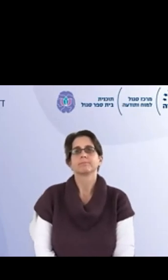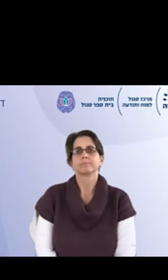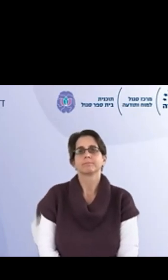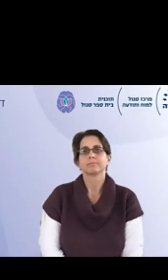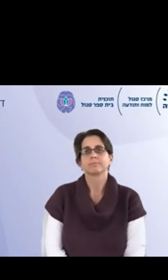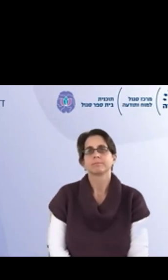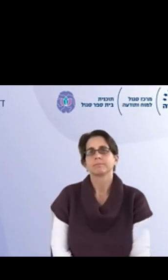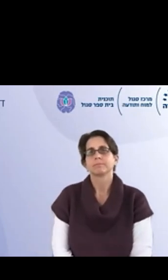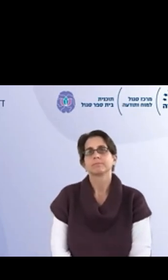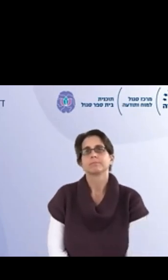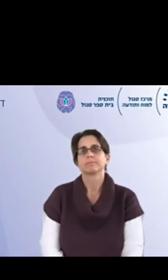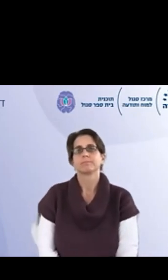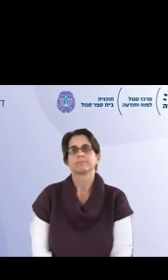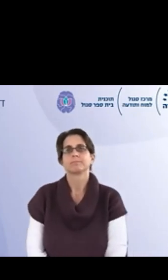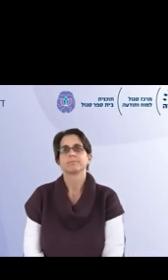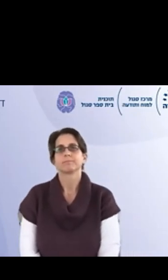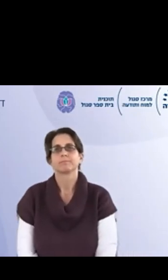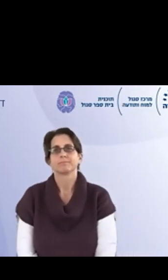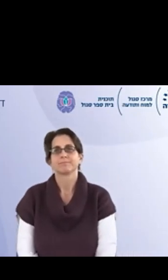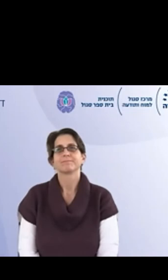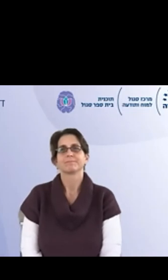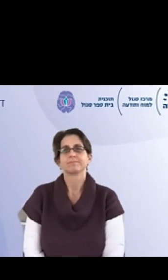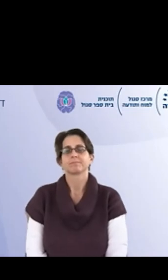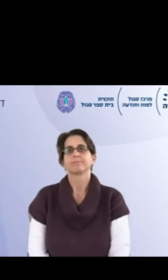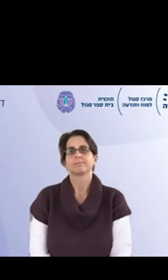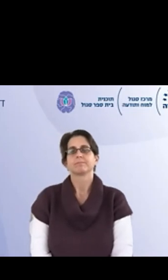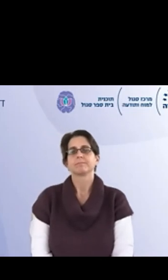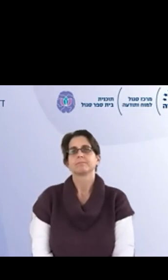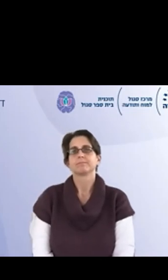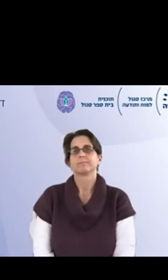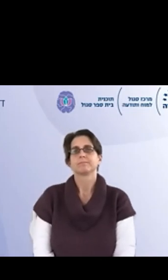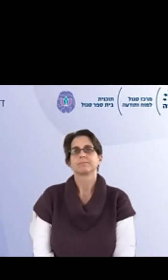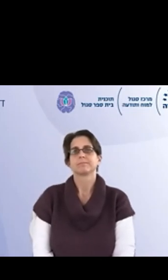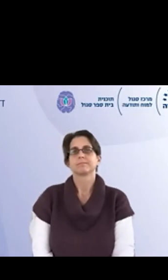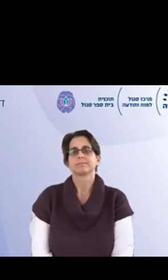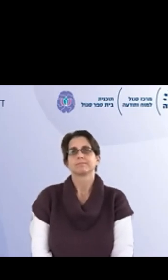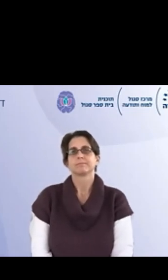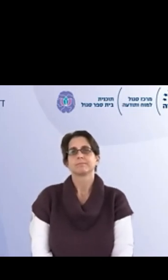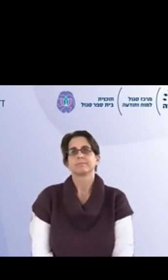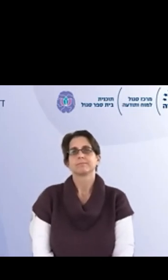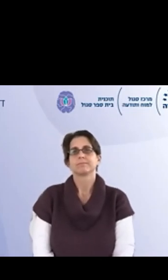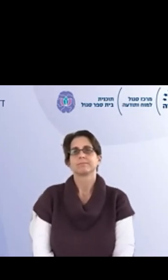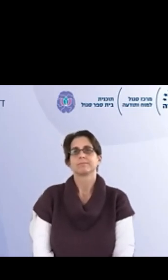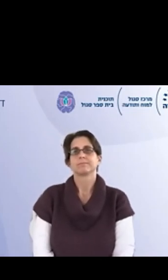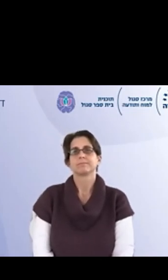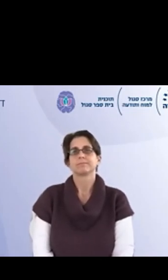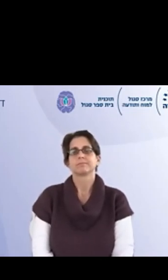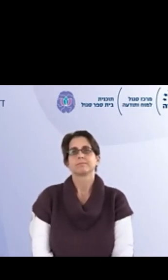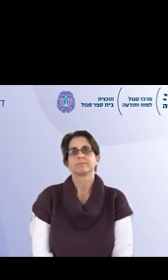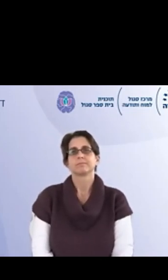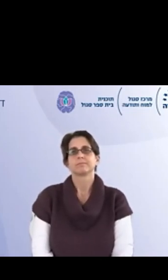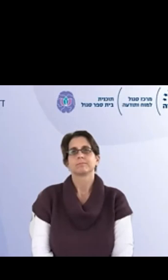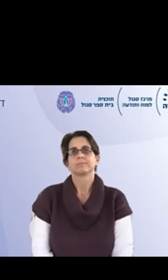יודעת מה, המורה אומרת, אוקיי, אנחנו שלוש דקות, רגע, שוכבים, שמים ראש על השולחן, משמים נשימות,